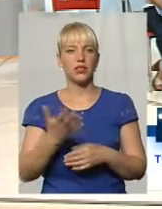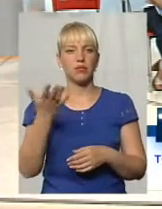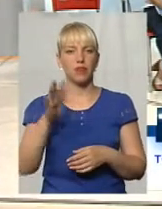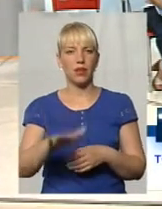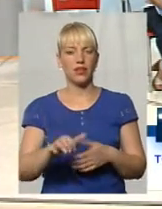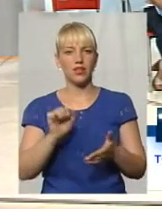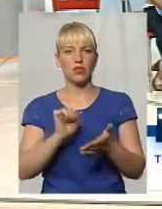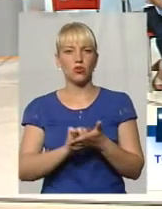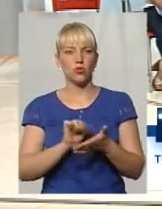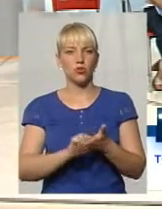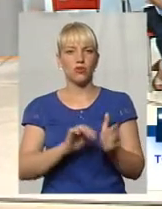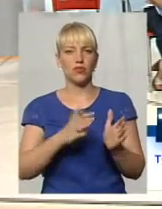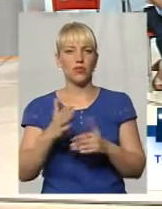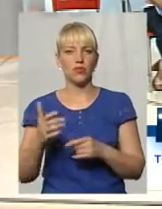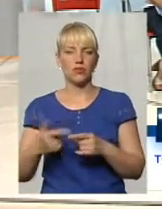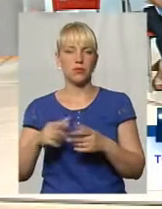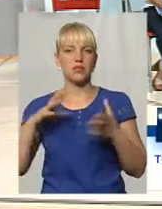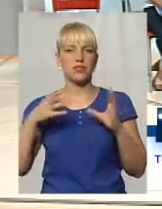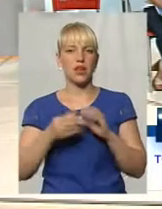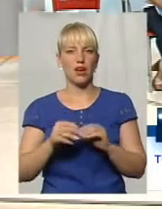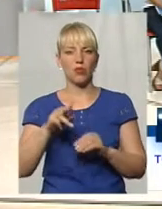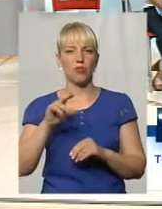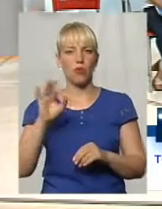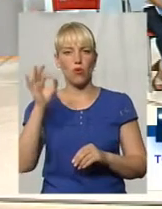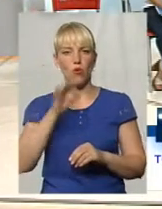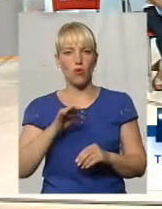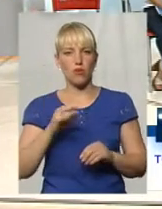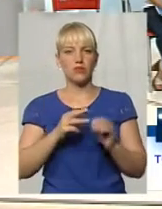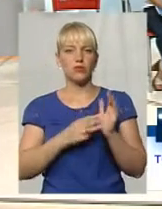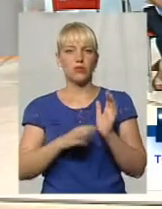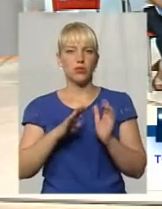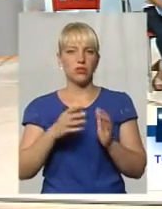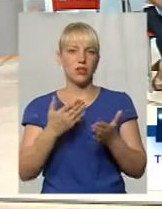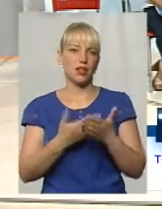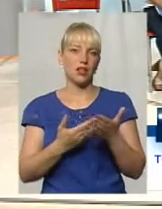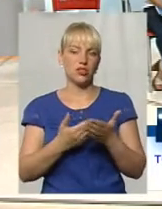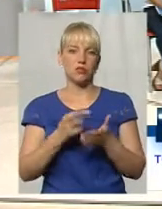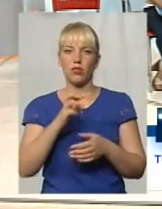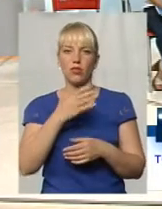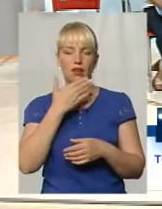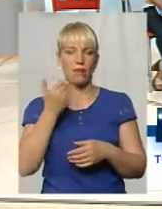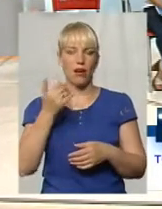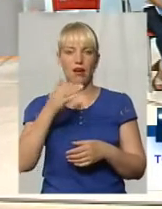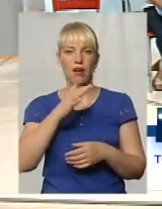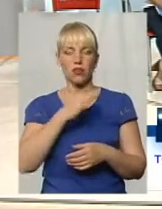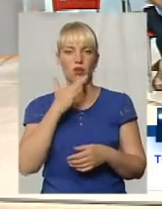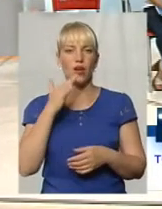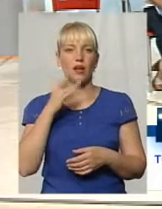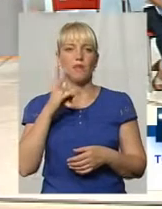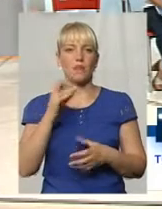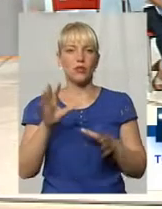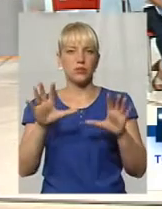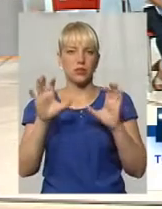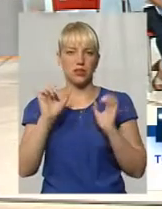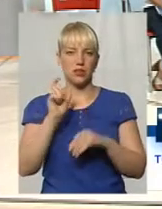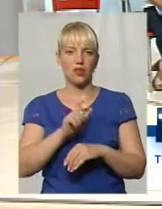задокументовано випадків, загалом по області 74. Наче б то небагато, але сприйняття людей таке, що